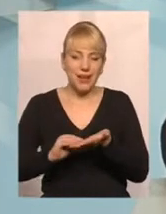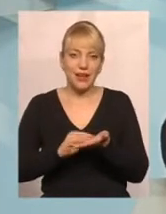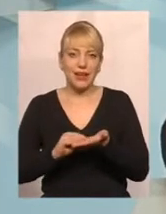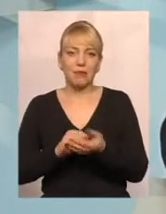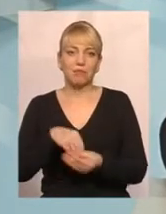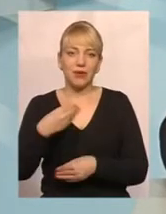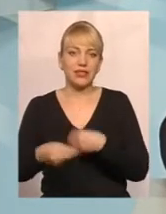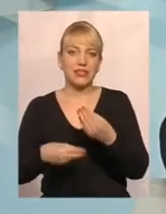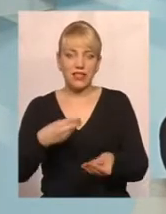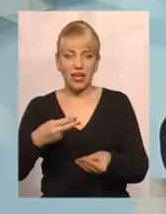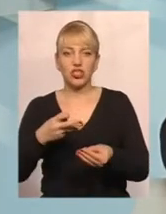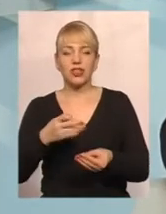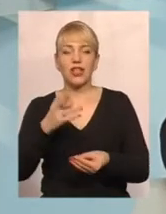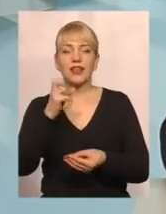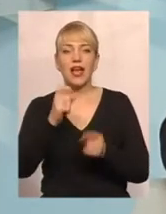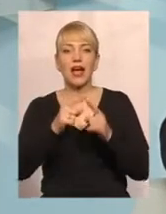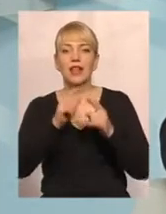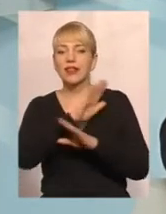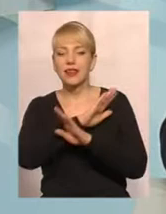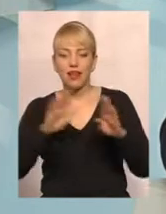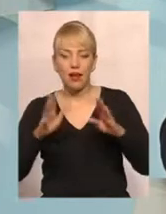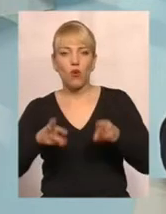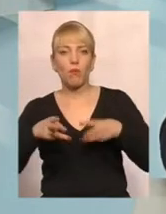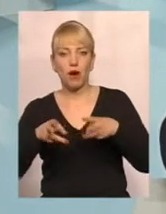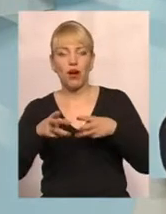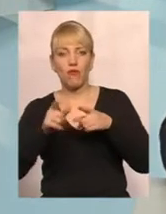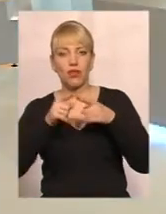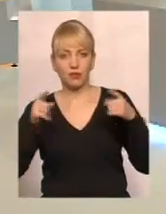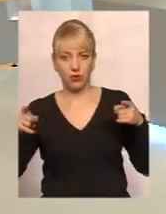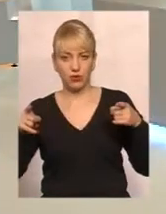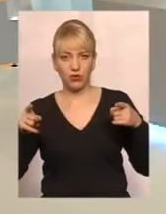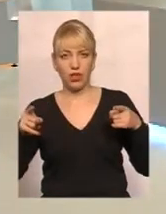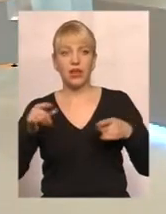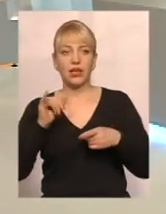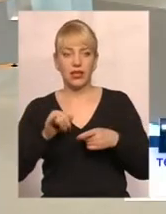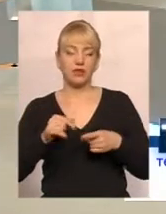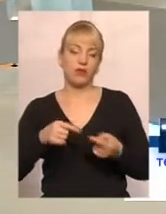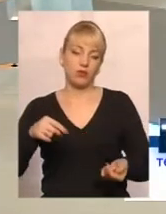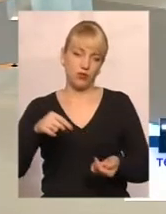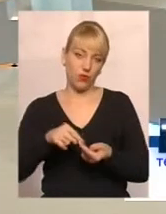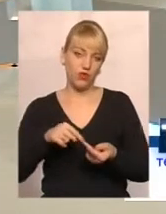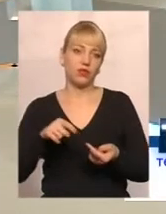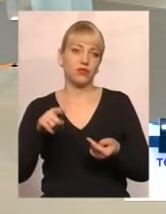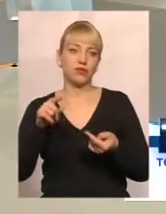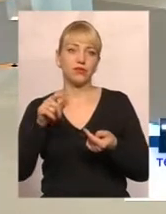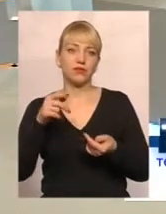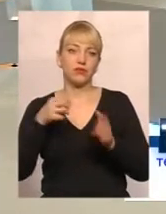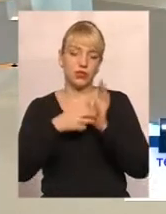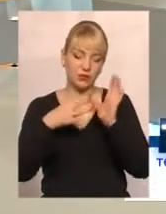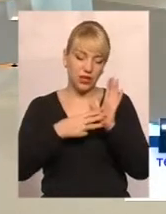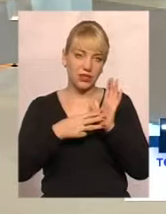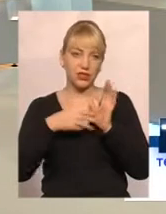на неопалюваний період, який буде у нас відбуваний, і, відповідно, на опалюваний період уже 17-18